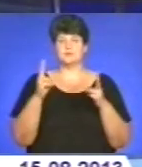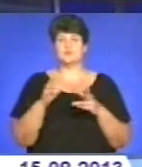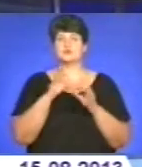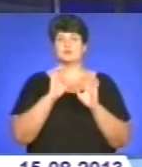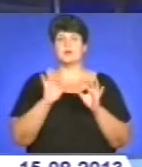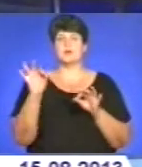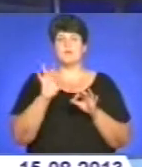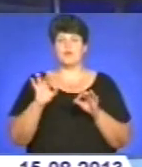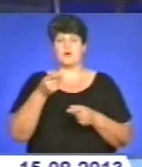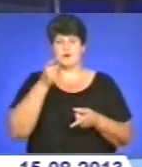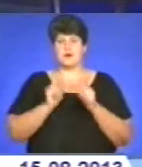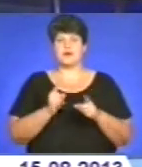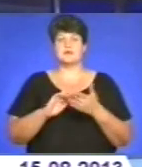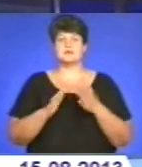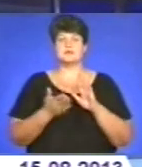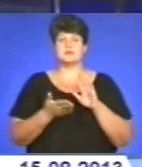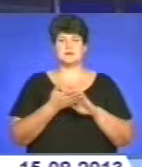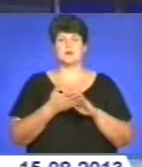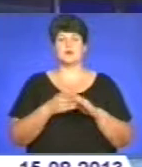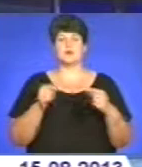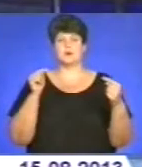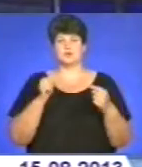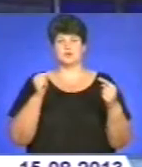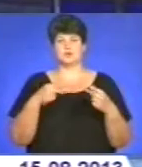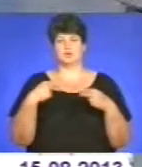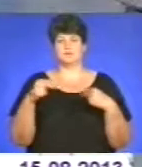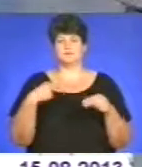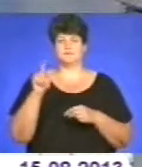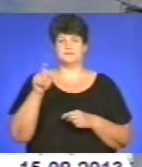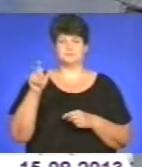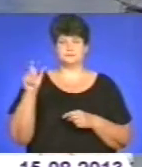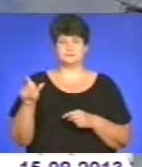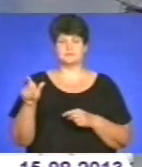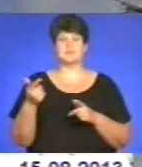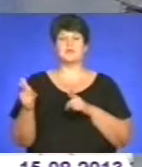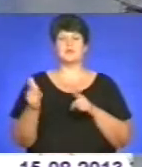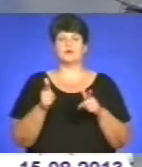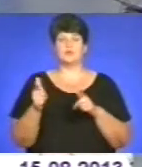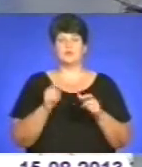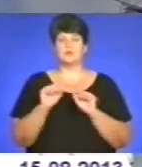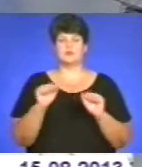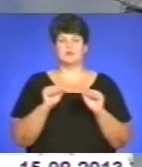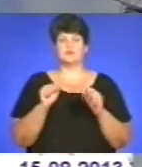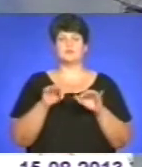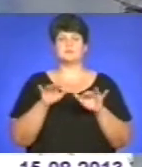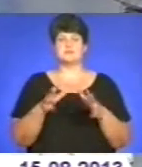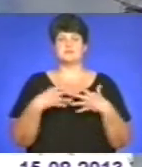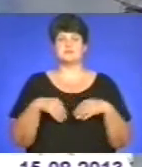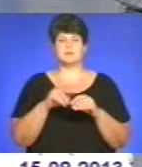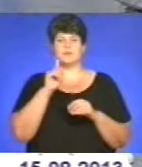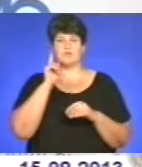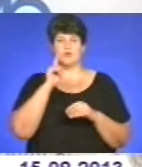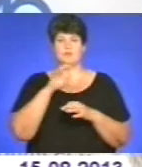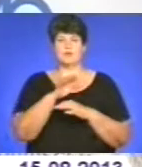реальний стан речей у сфері протидії і торгівлі людьми. Підготовлено управління у справах сім'ї і молоді в проєкт